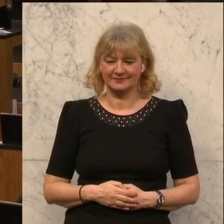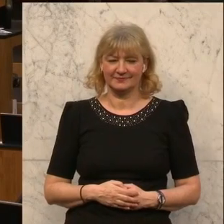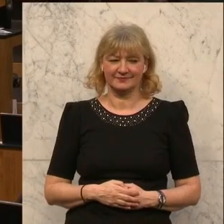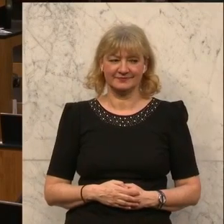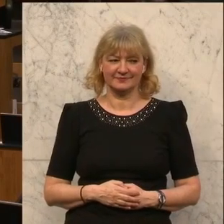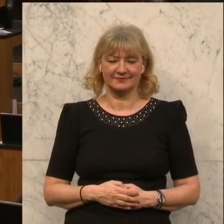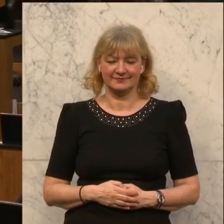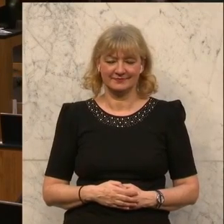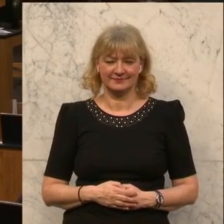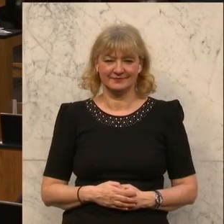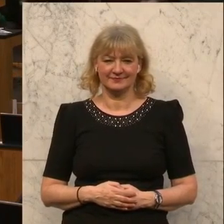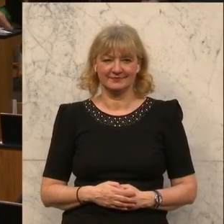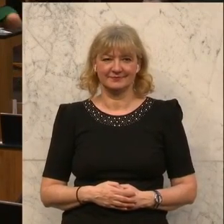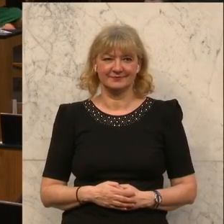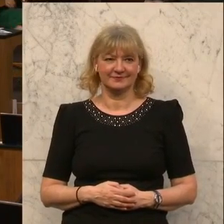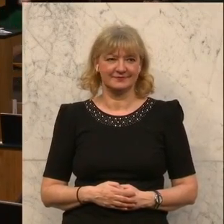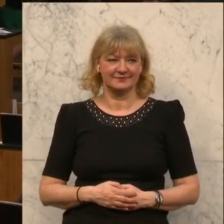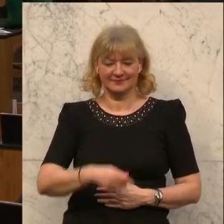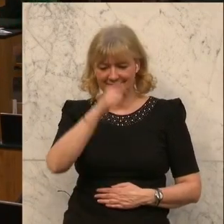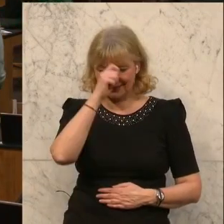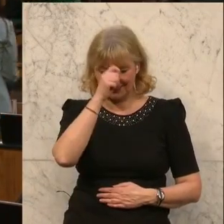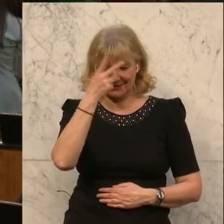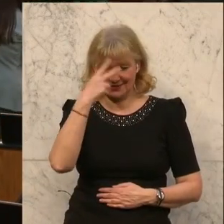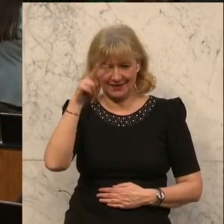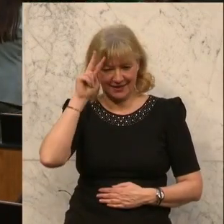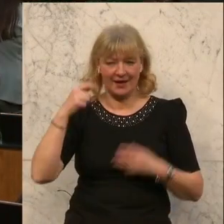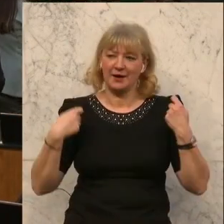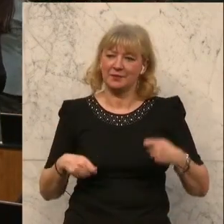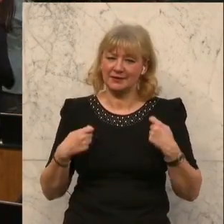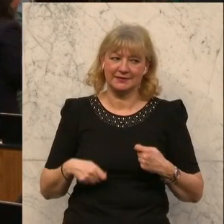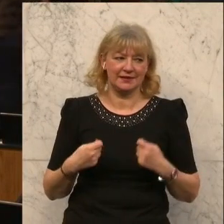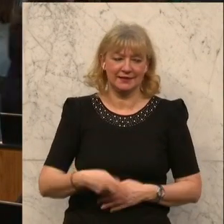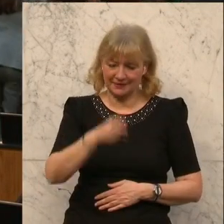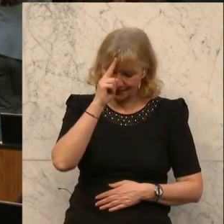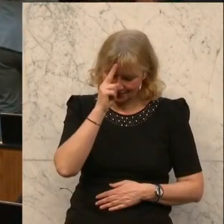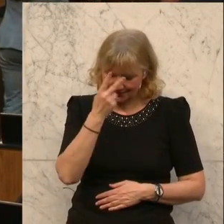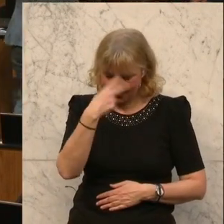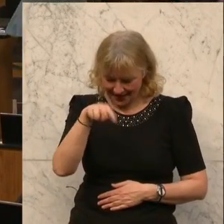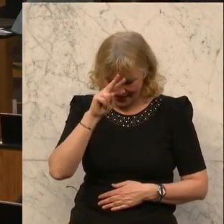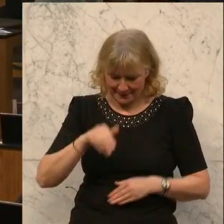Und der nächste Redner ist Klaus Köchl, SPÖ-Abgeordneter.